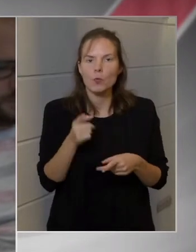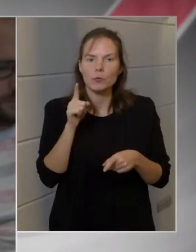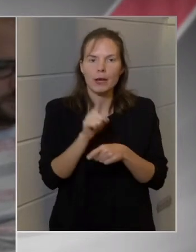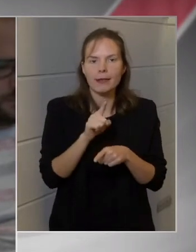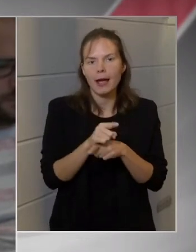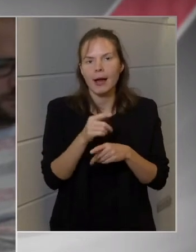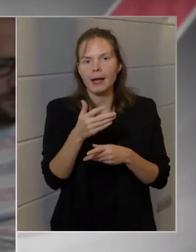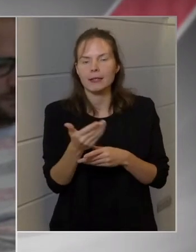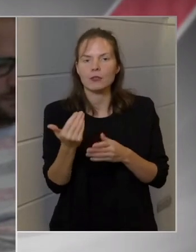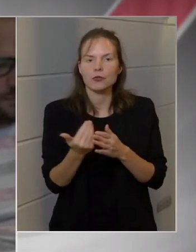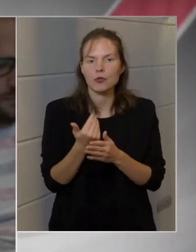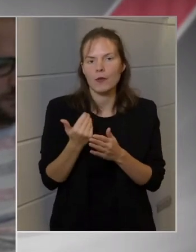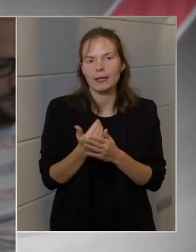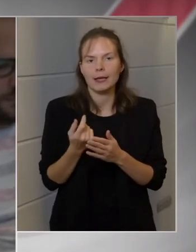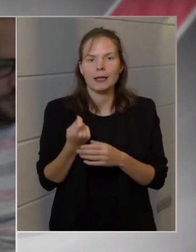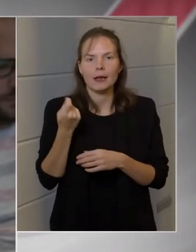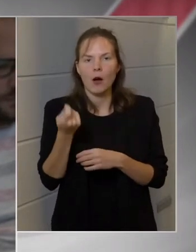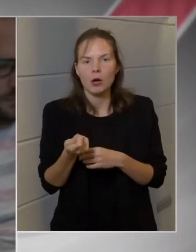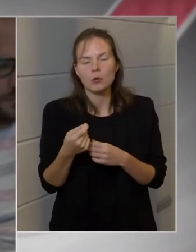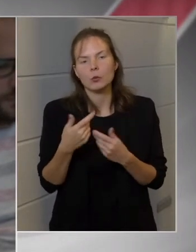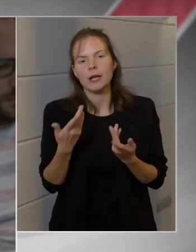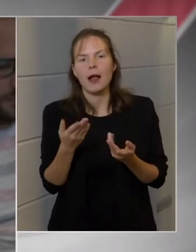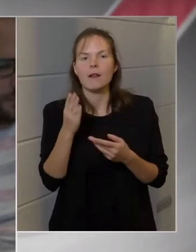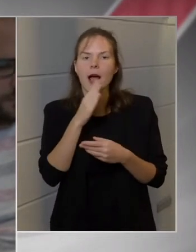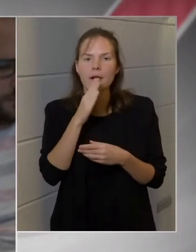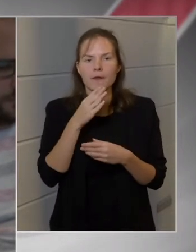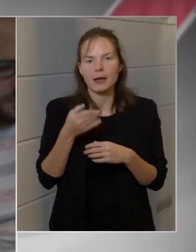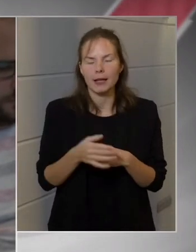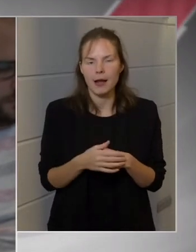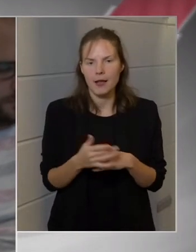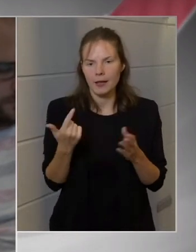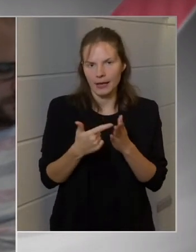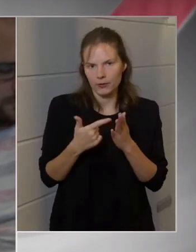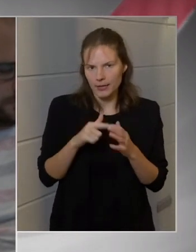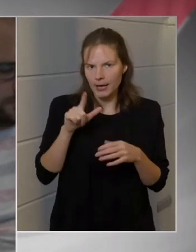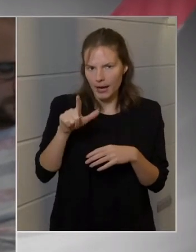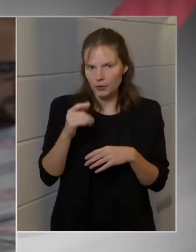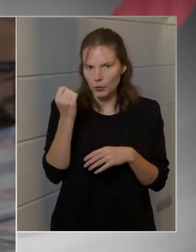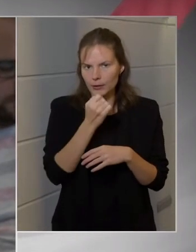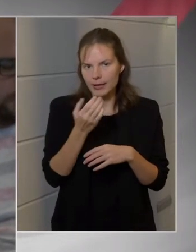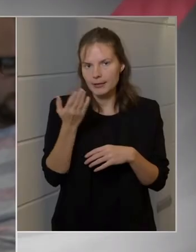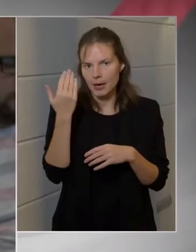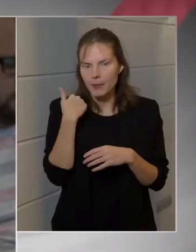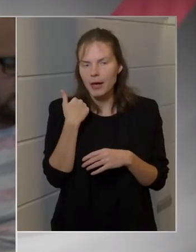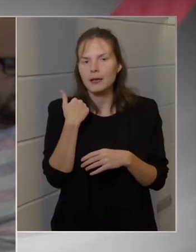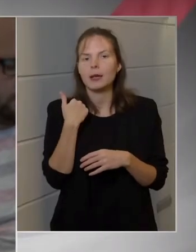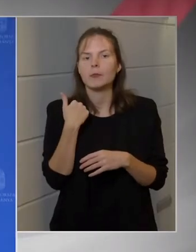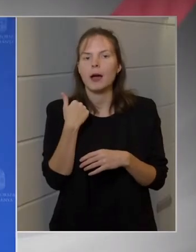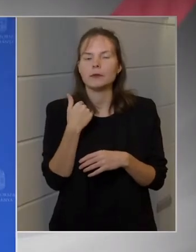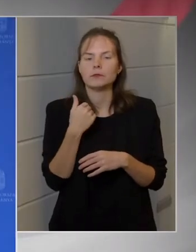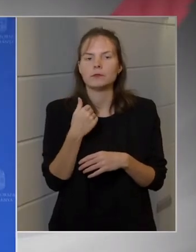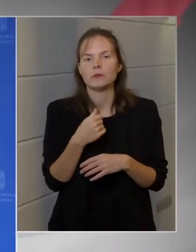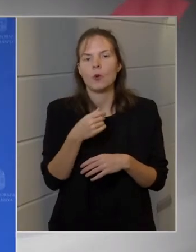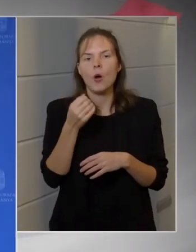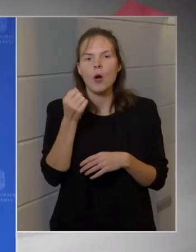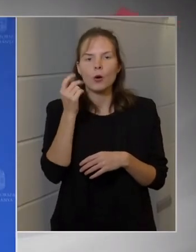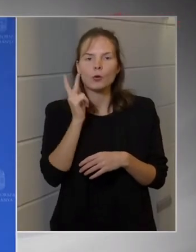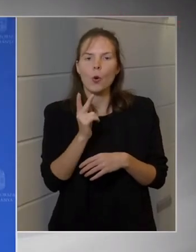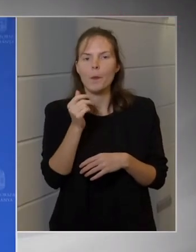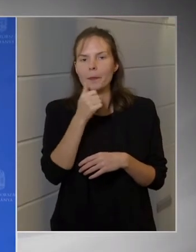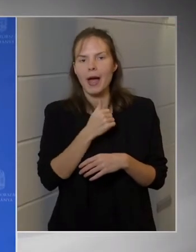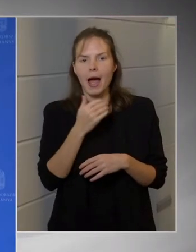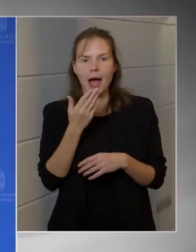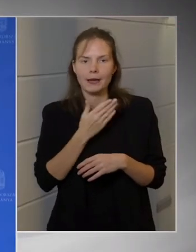a jövedéki adónál, illetve a FN-nál. 2002. decemberében Kopenhágában lezárultak a